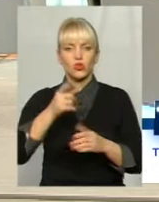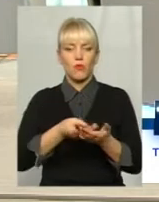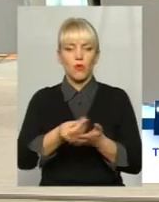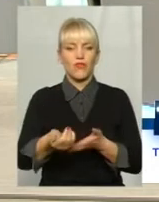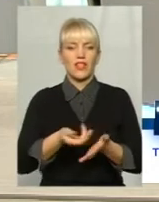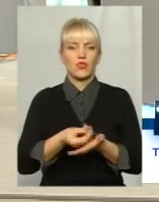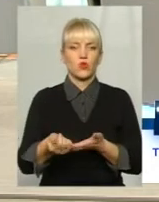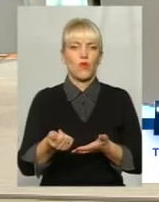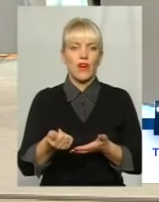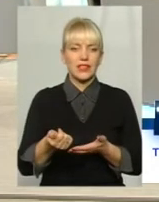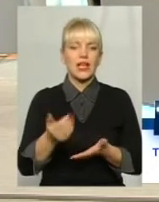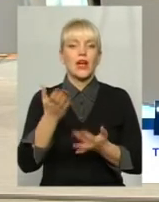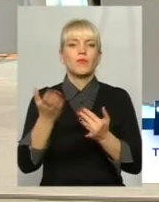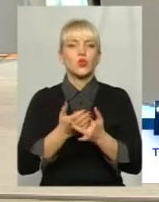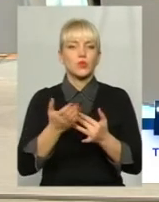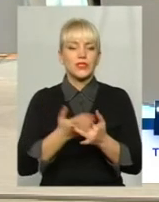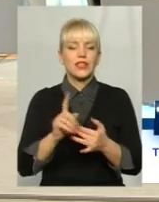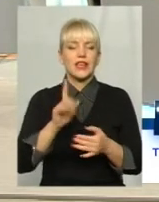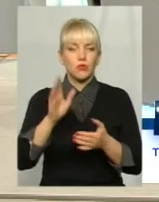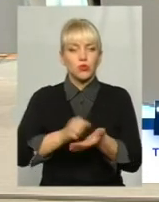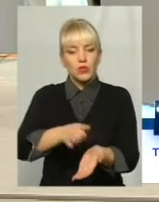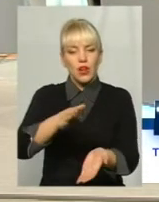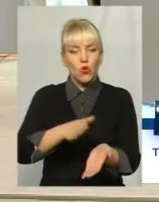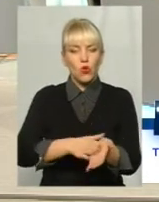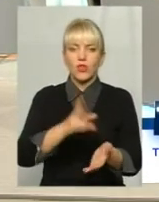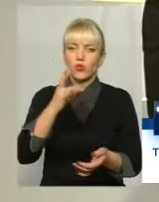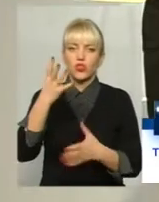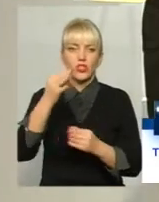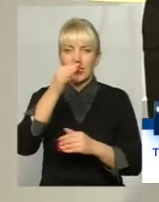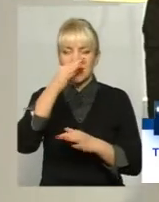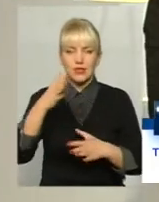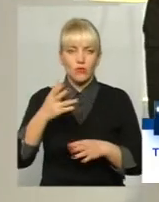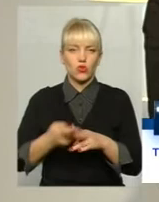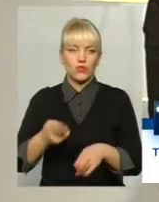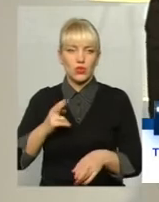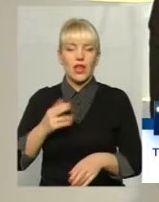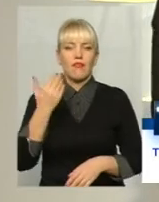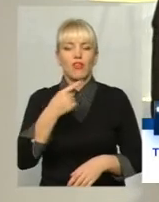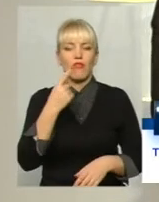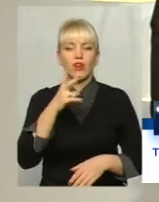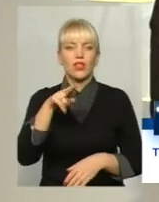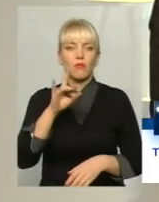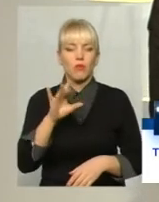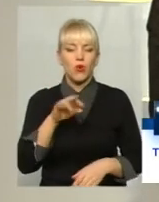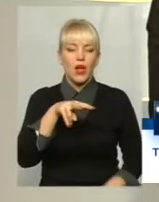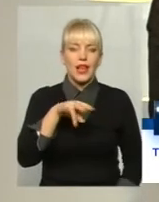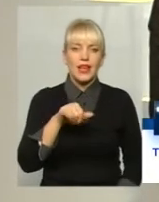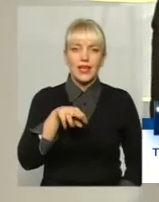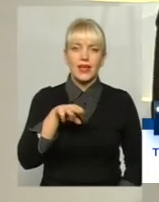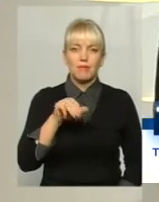нараховані, але не зможе уряд відшкодувати. Ви говорили про ліміти, які зараз називаються номінації.